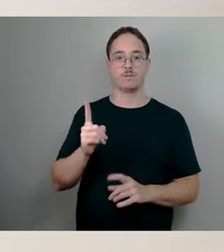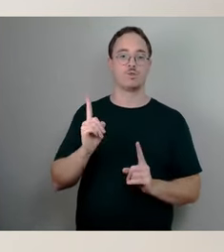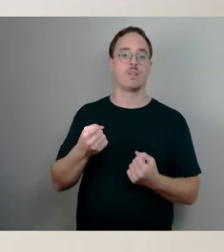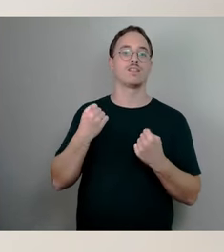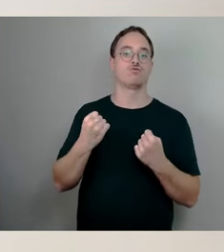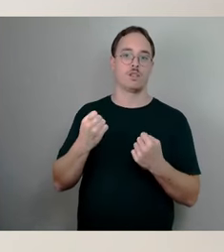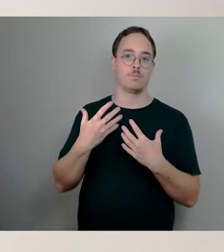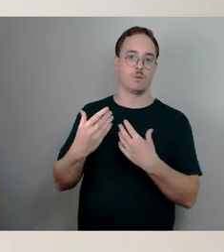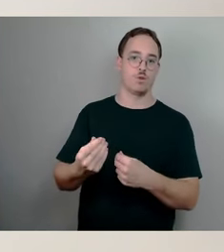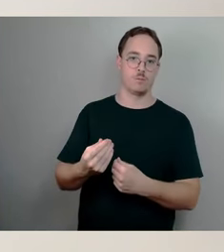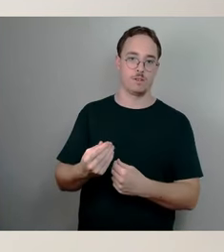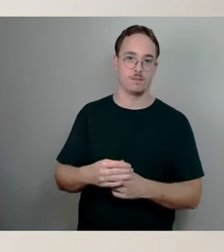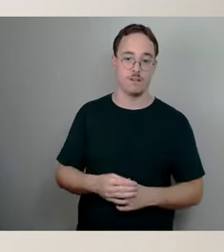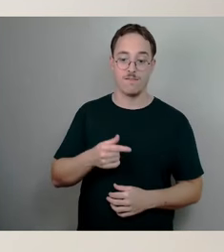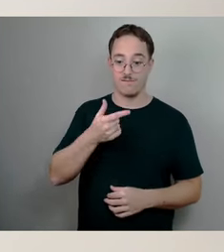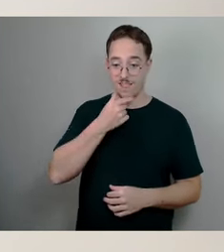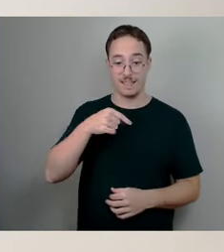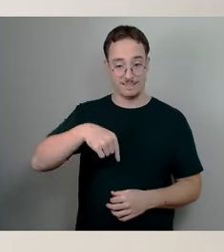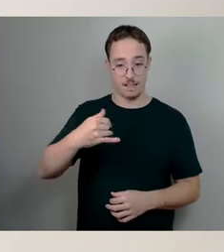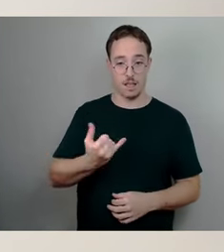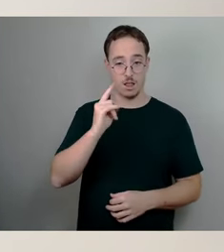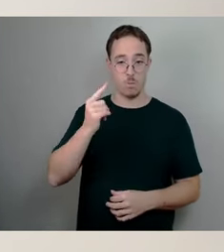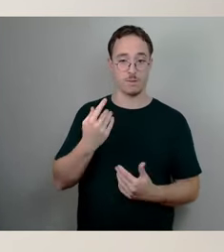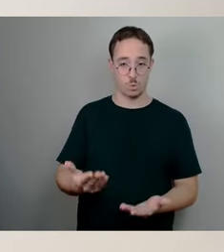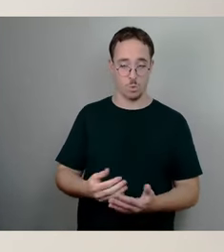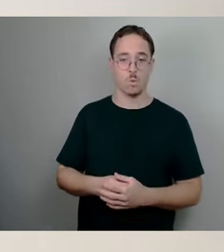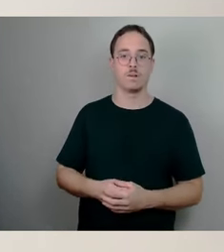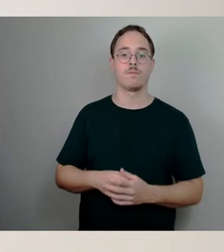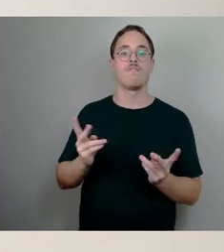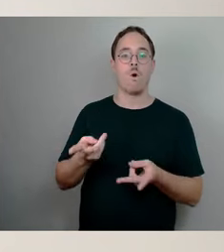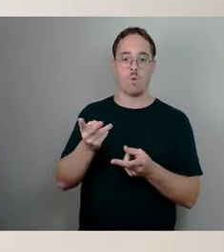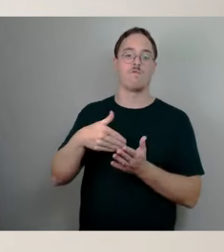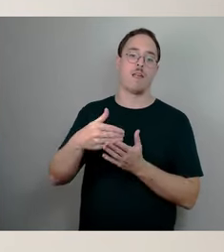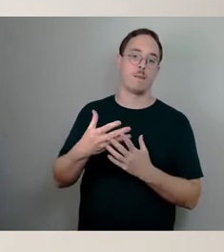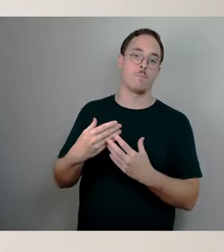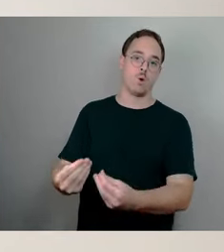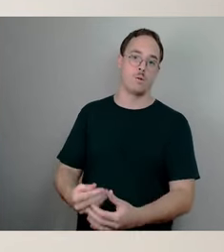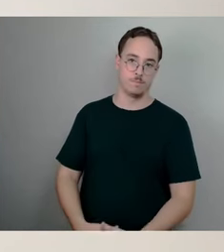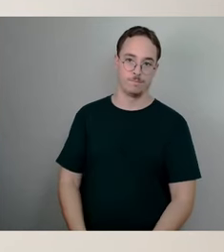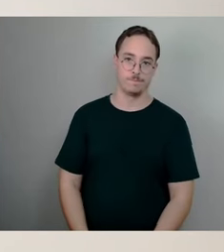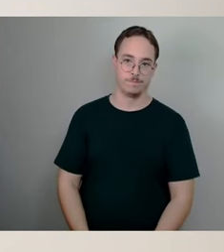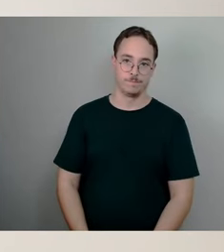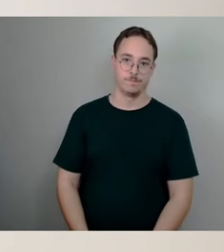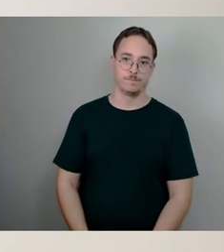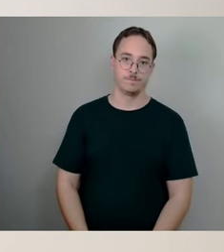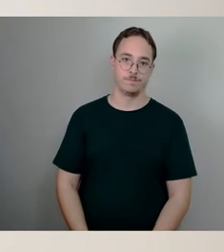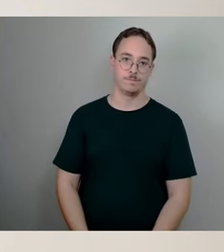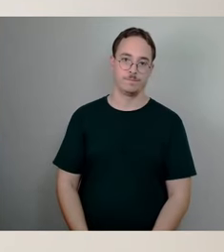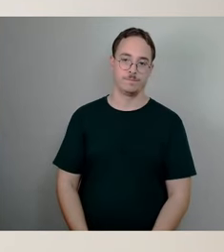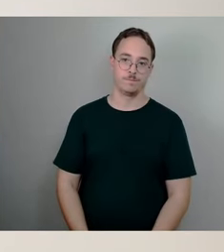haben, entsprechend, was die Förderung angeht. Also das nochmal zum Verfahren, was diese vorläufigen